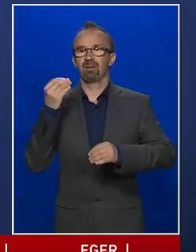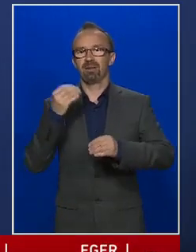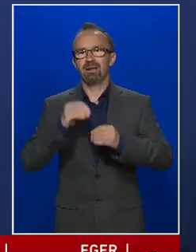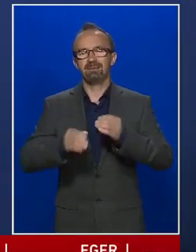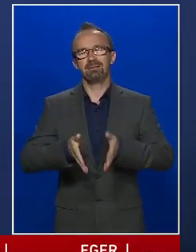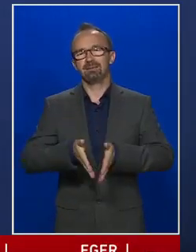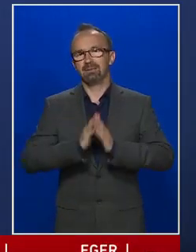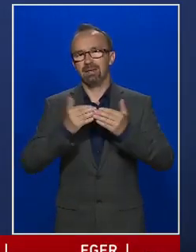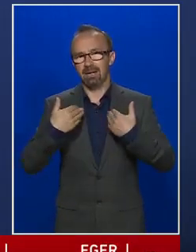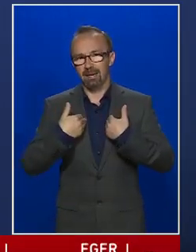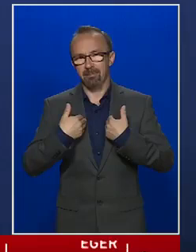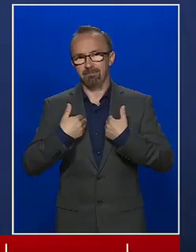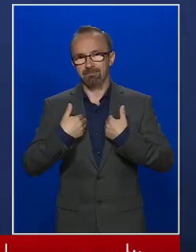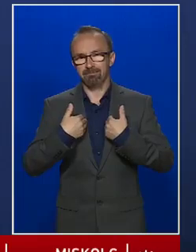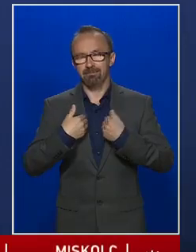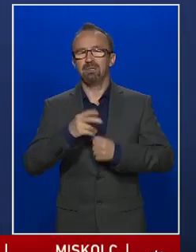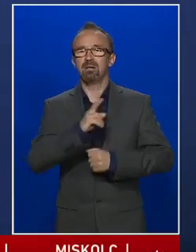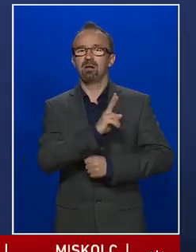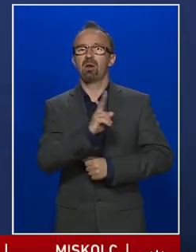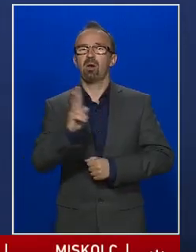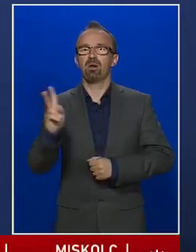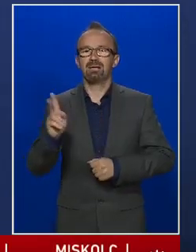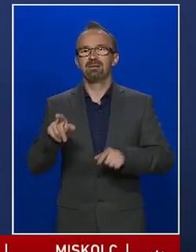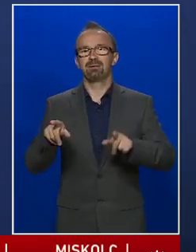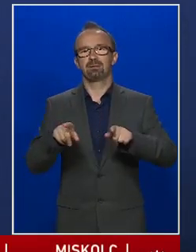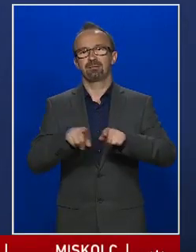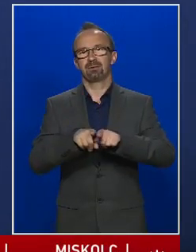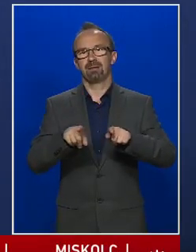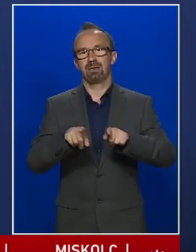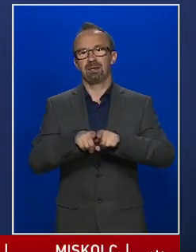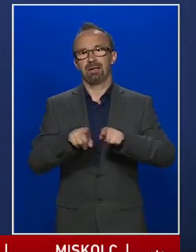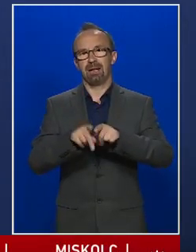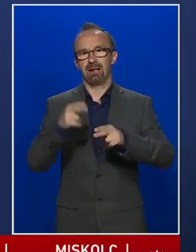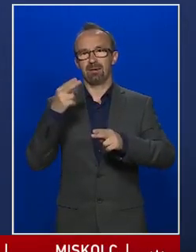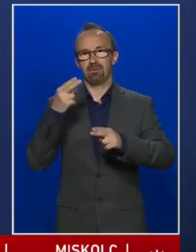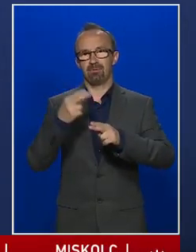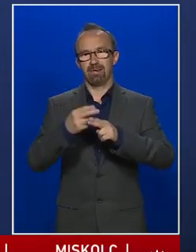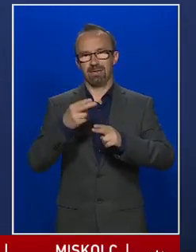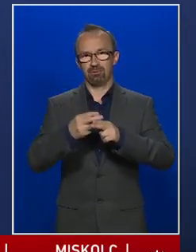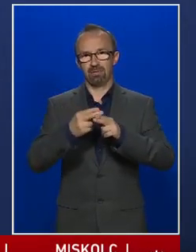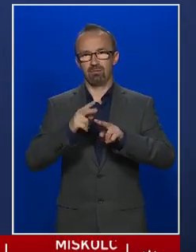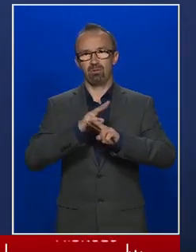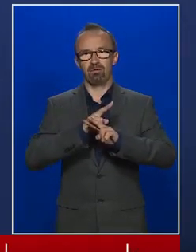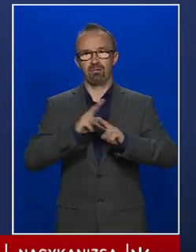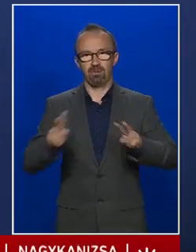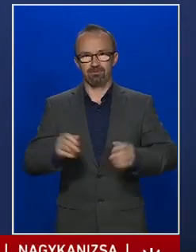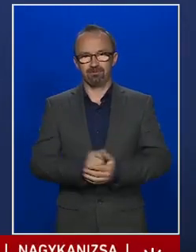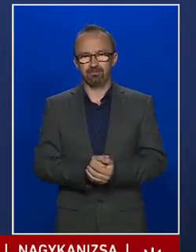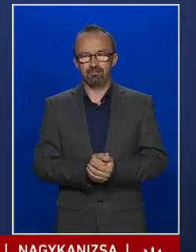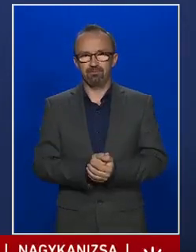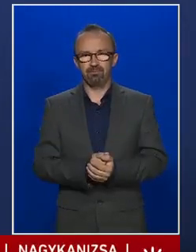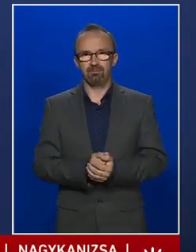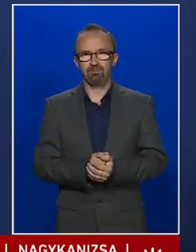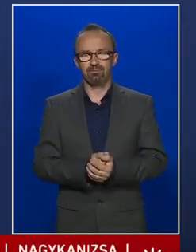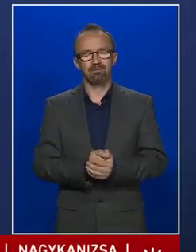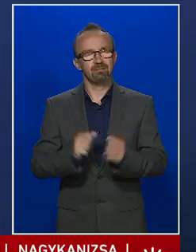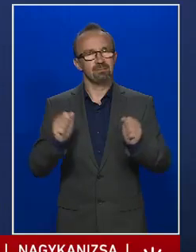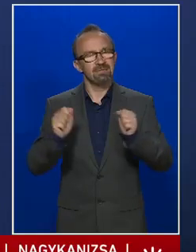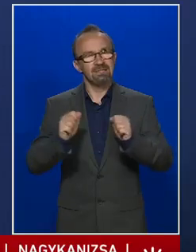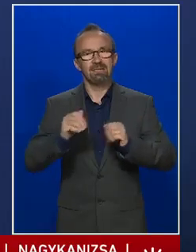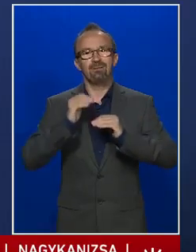kérem azokat, akik ilyen betegséggel küzdködnek, hogy fokozottan